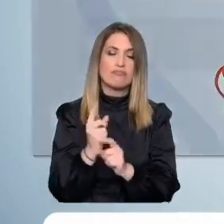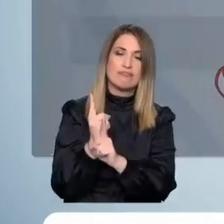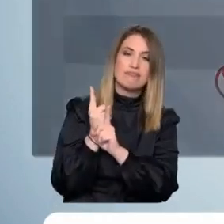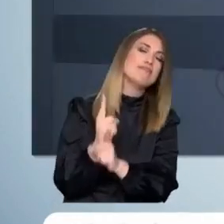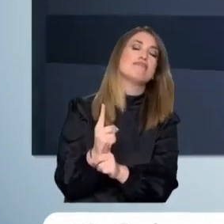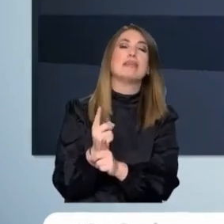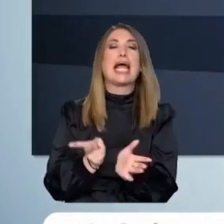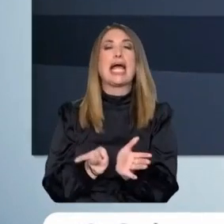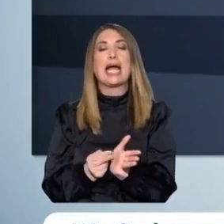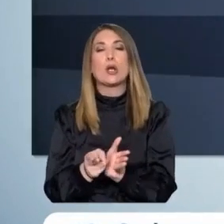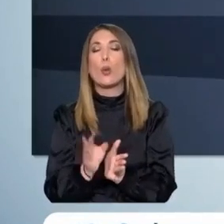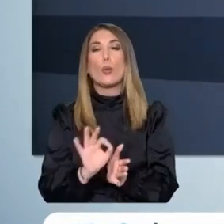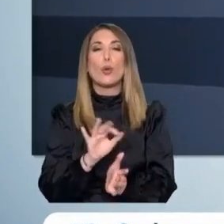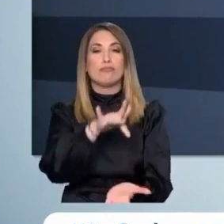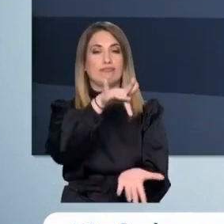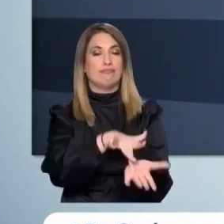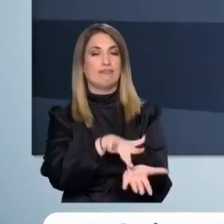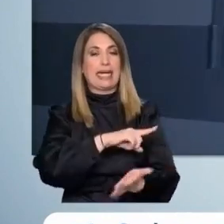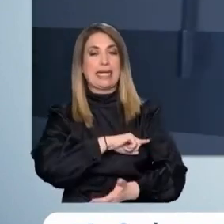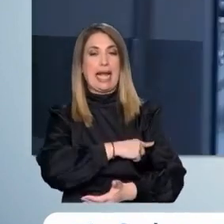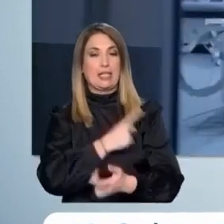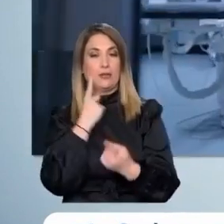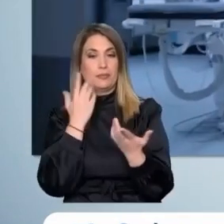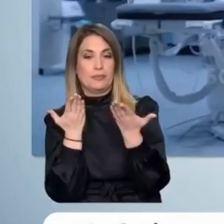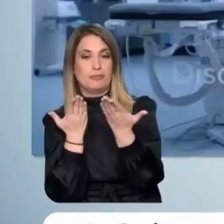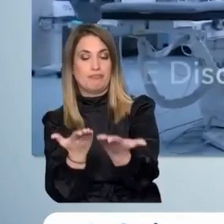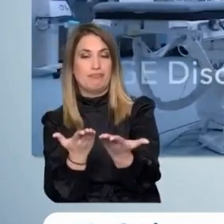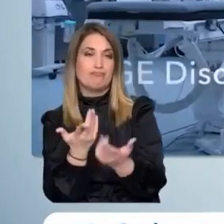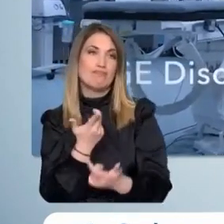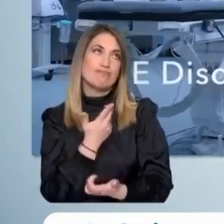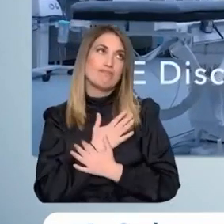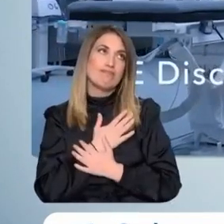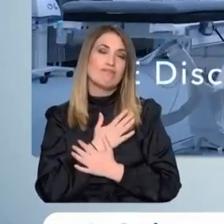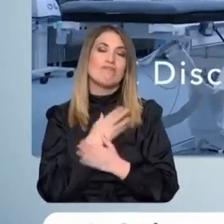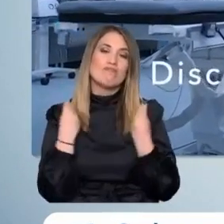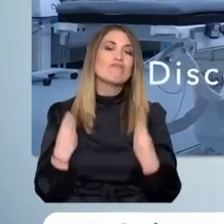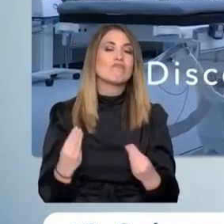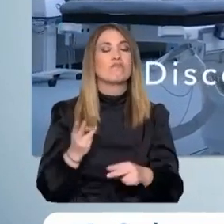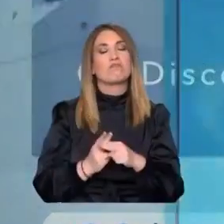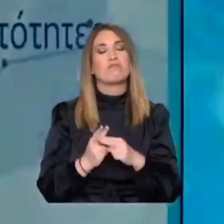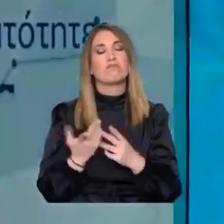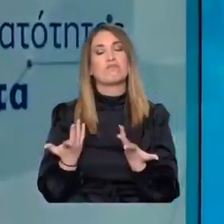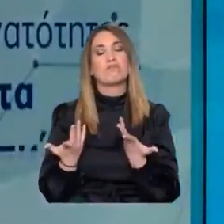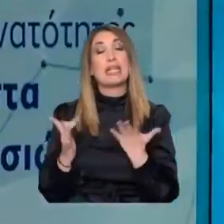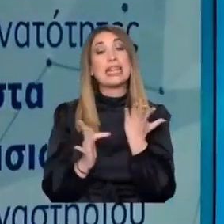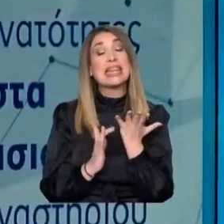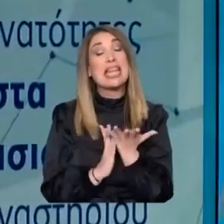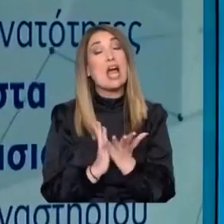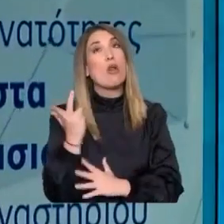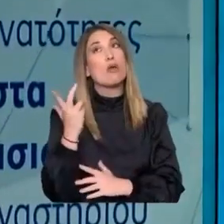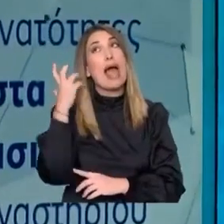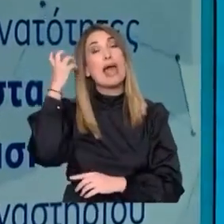Στο Ιατρικό Κέντρο Και έχει αυτά που σε εμάς τουλάχιστον αρέσουν πάρα πολύ Γιατί είναι ότι μοντέρνο η επιστήμη παράγει Και